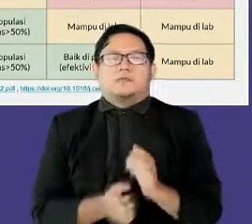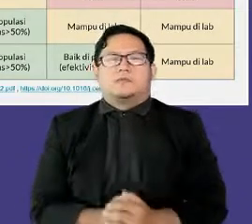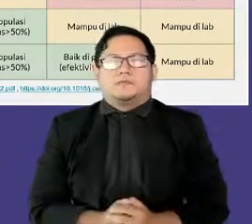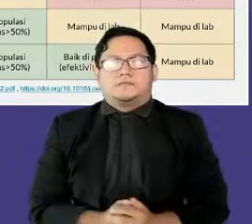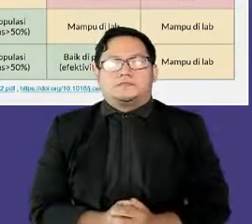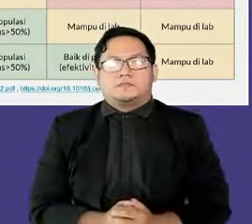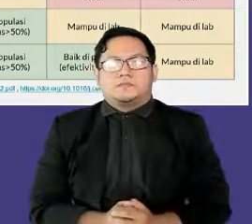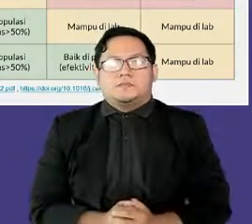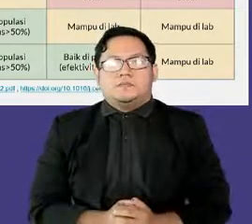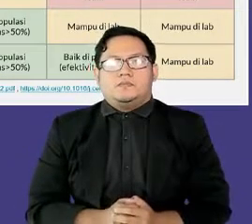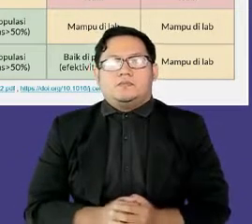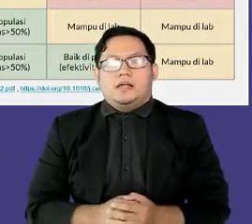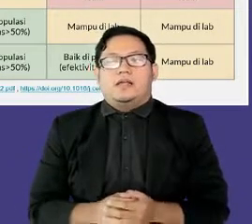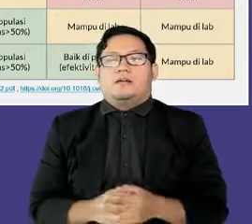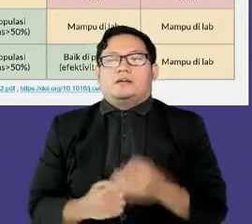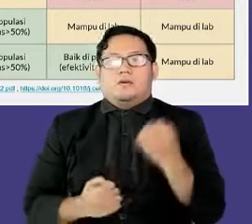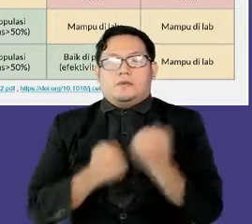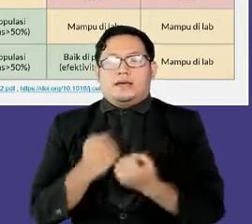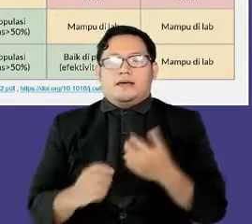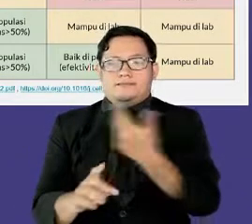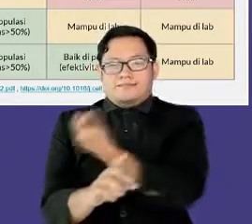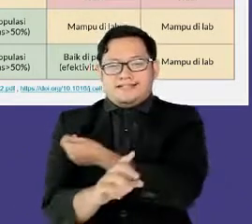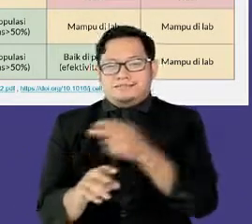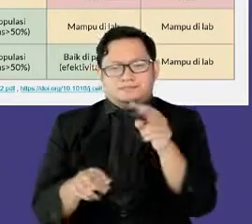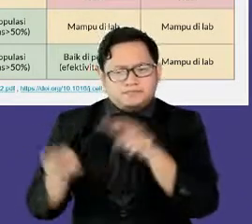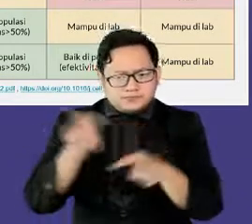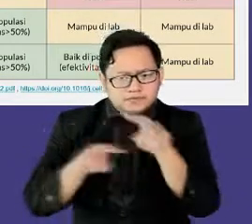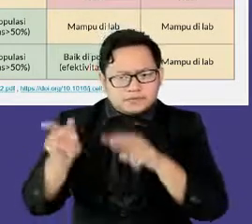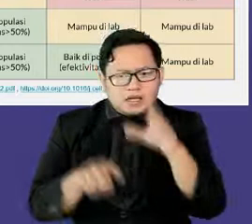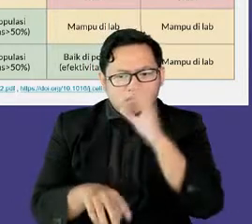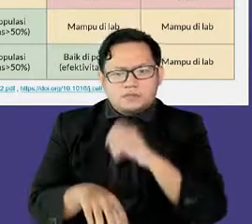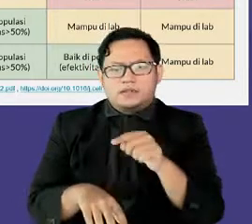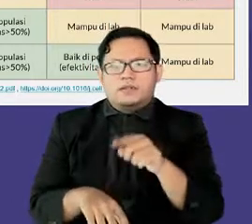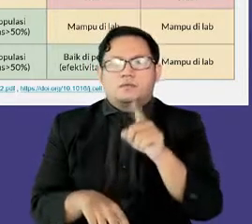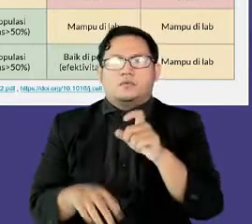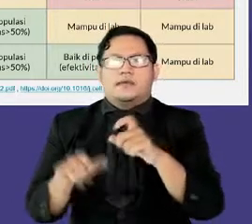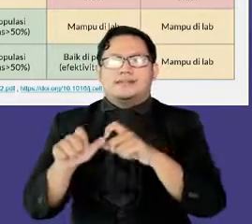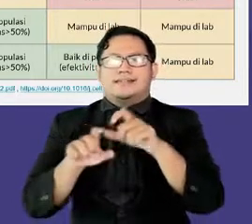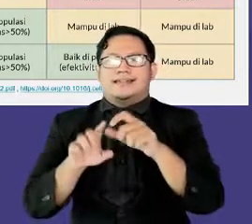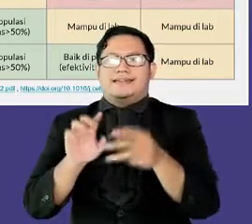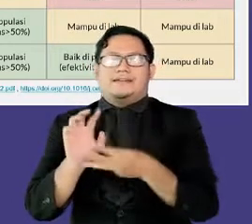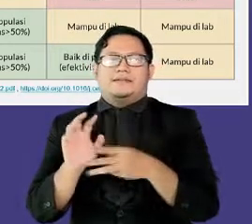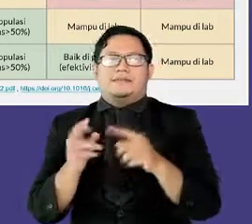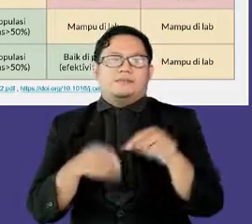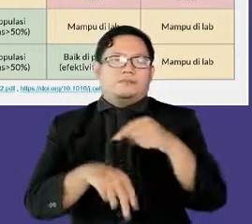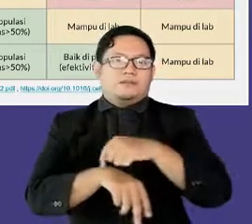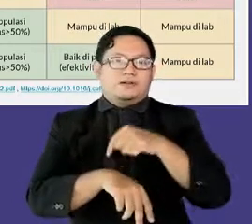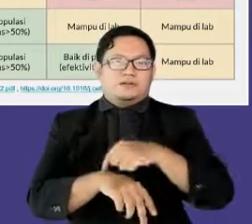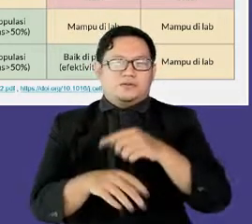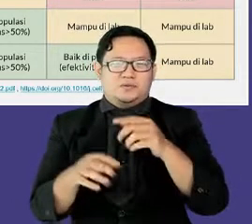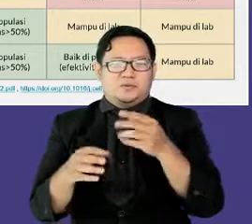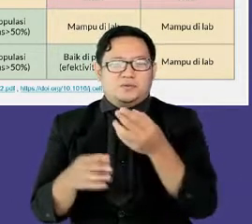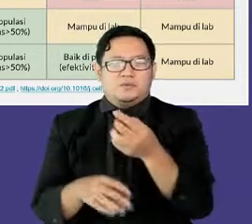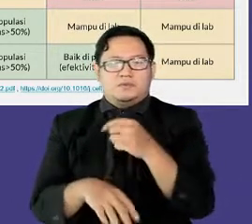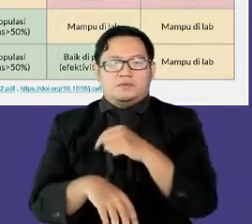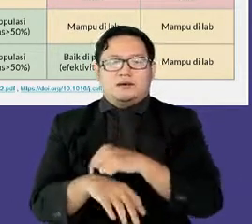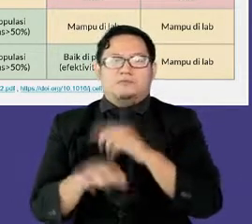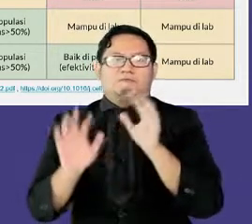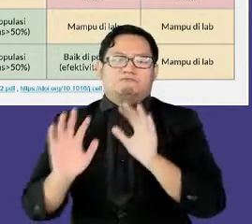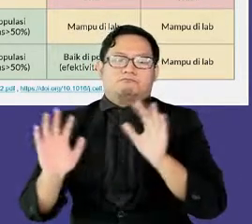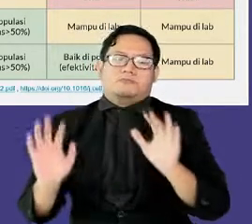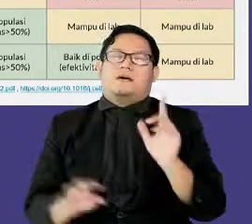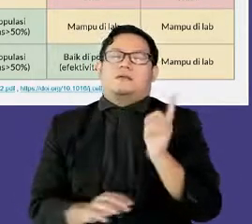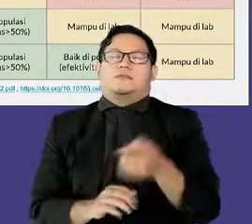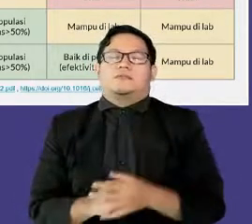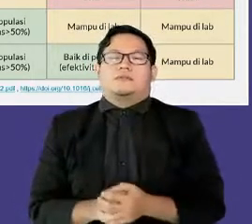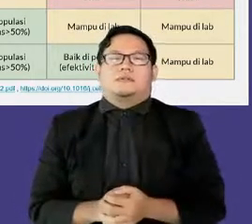efektivitas vaksin akan membutuhkan sumber daya dan waktu yang tidak sedikit, maka uji netralisasi dapat